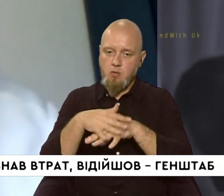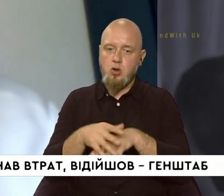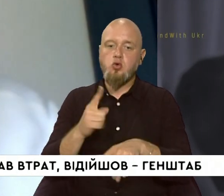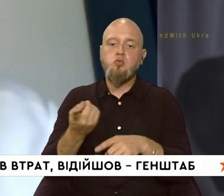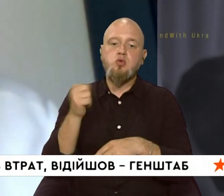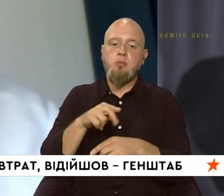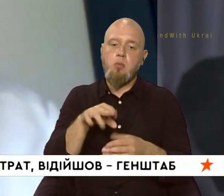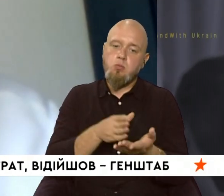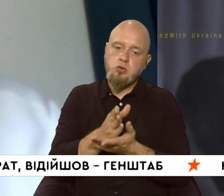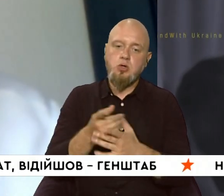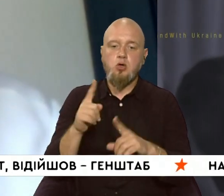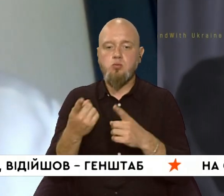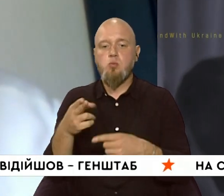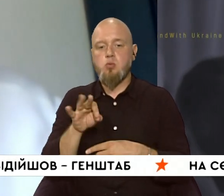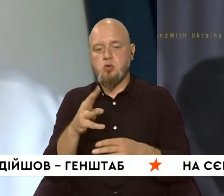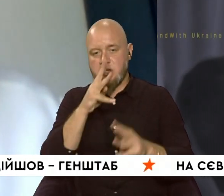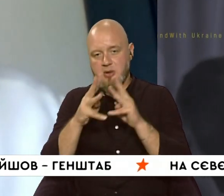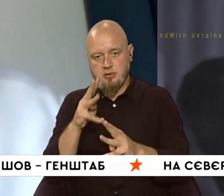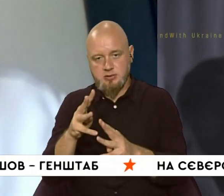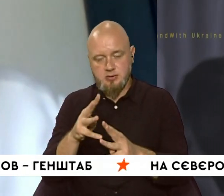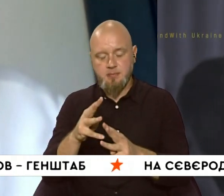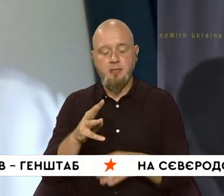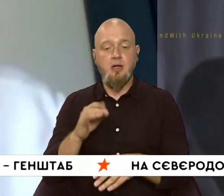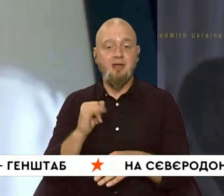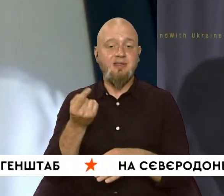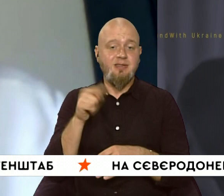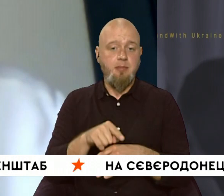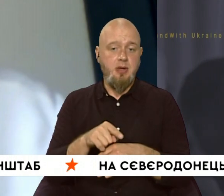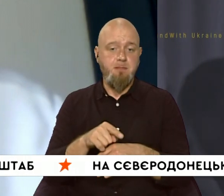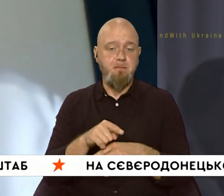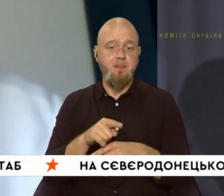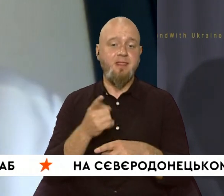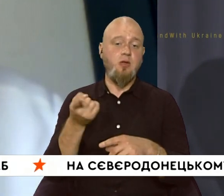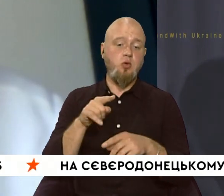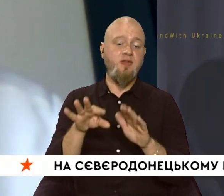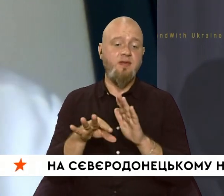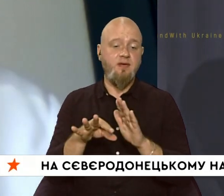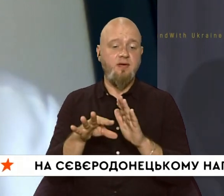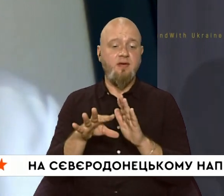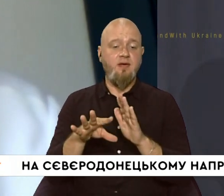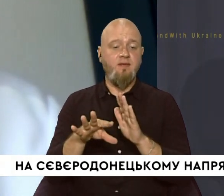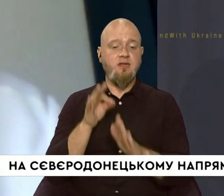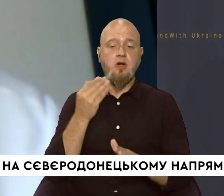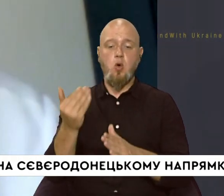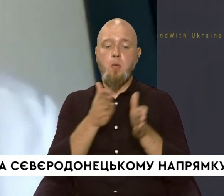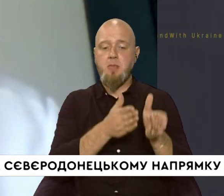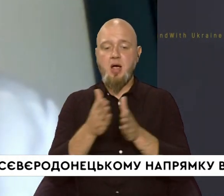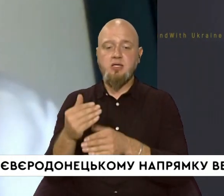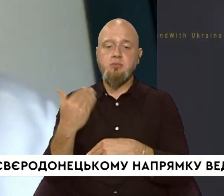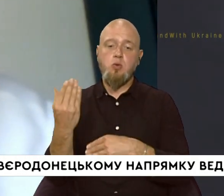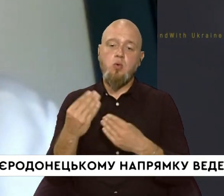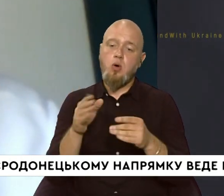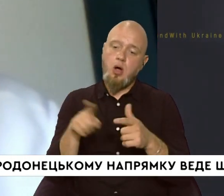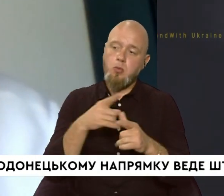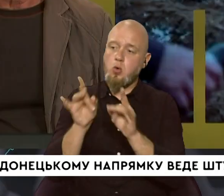чому саме по стажу або чому саме по заробітному платі. І саме тоді визначимо його механізм, йому або